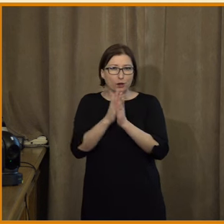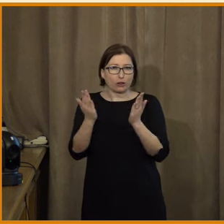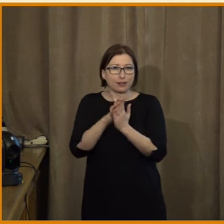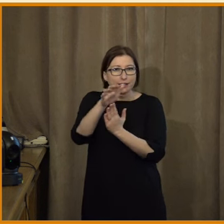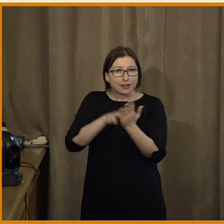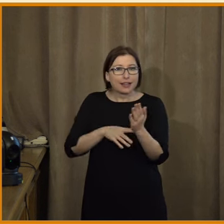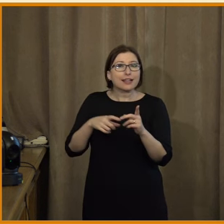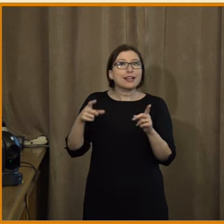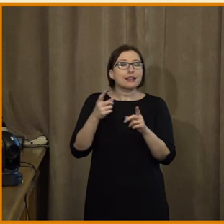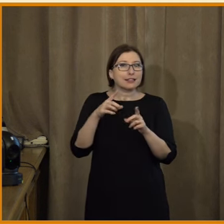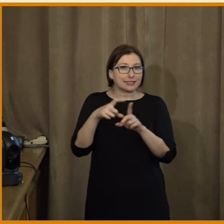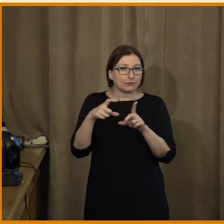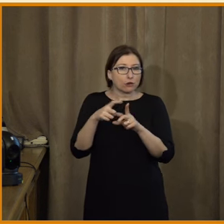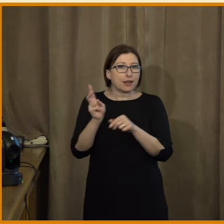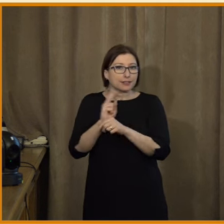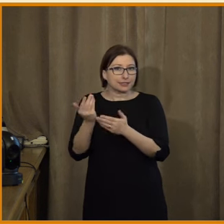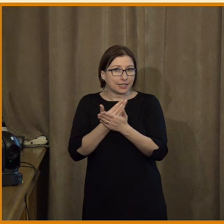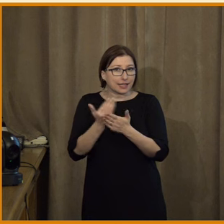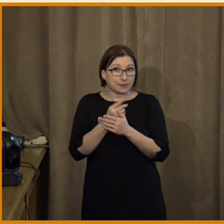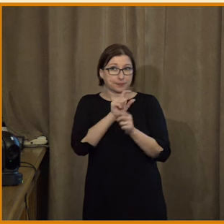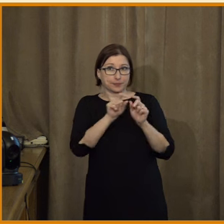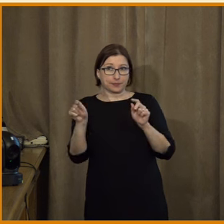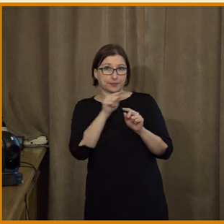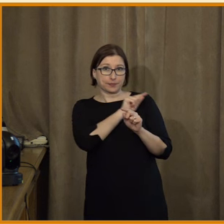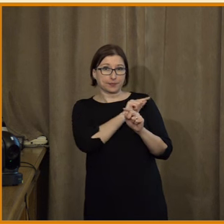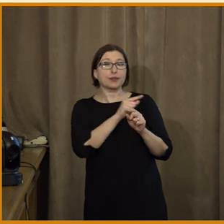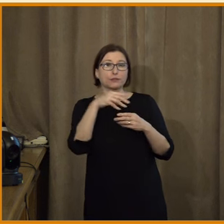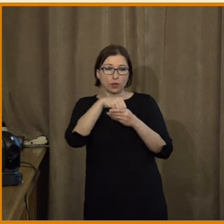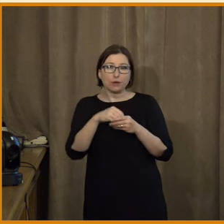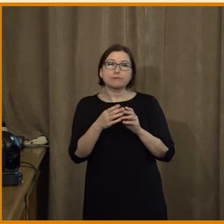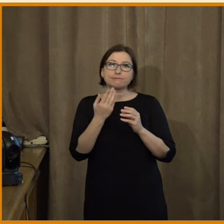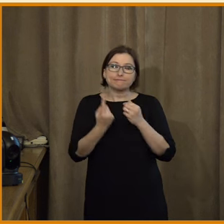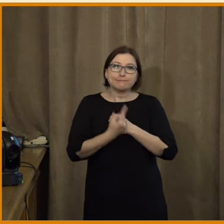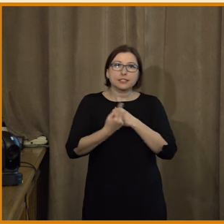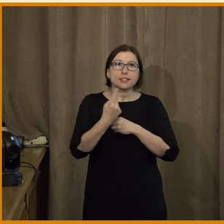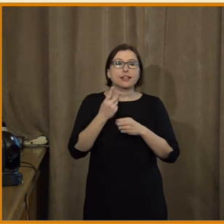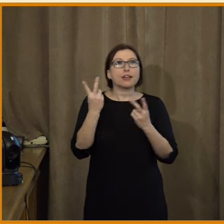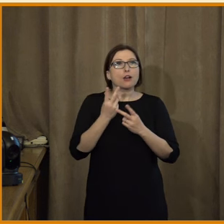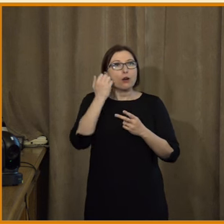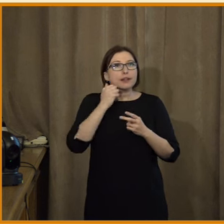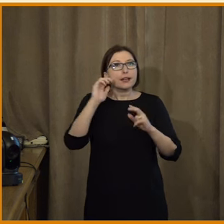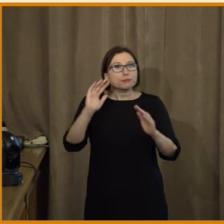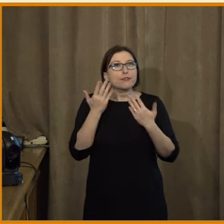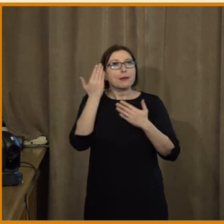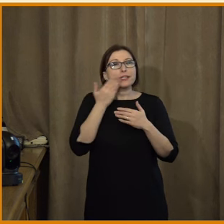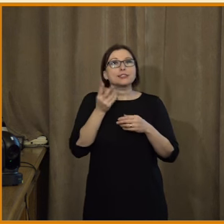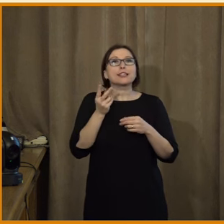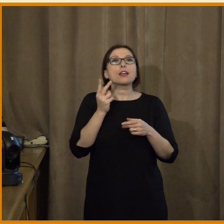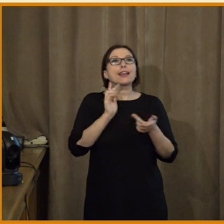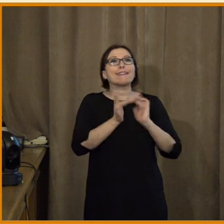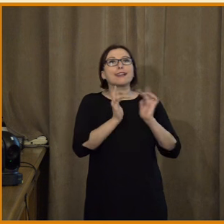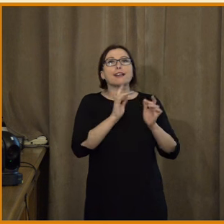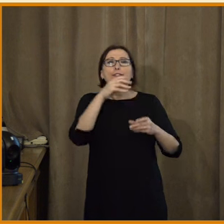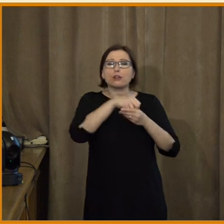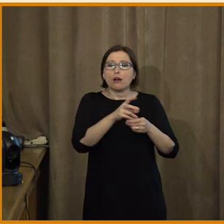jmenuji se to Misinformation on Misinformation, kde se právě ukazuje, že spousta tady těch jako představ o tom, že online prostor